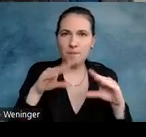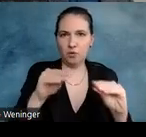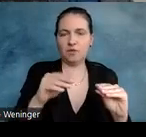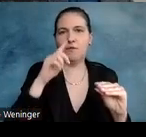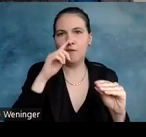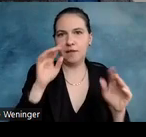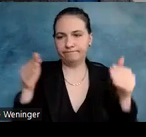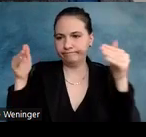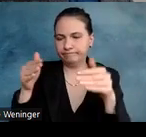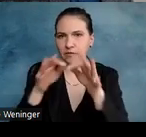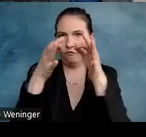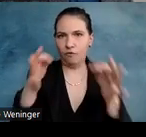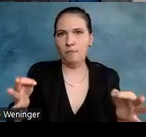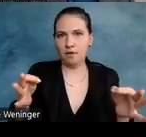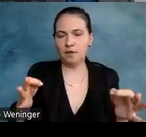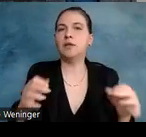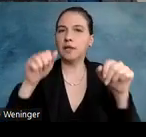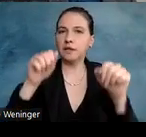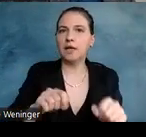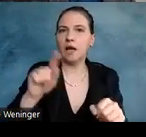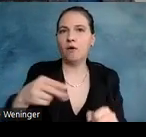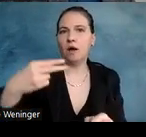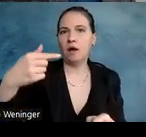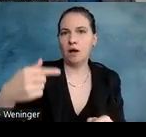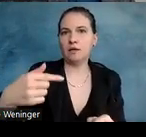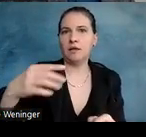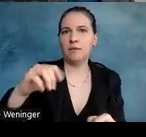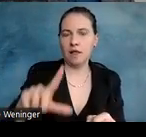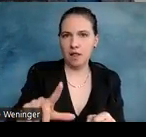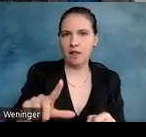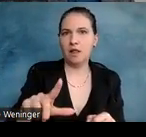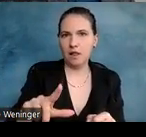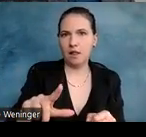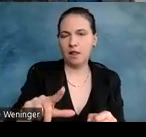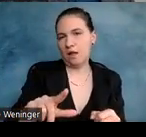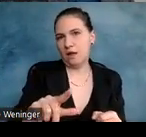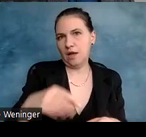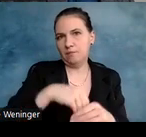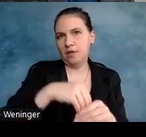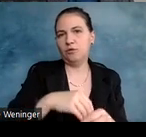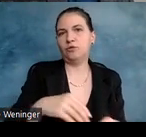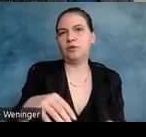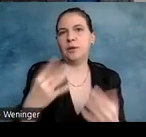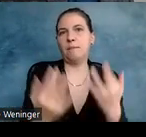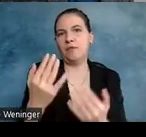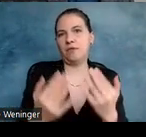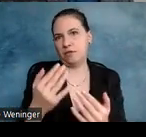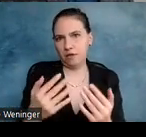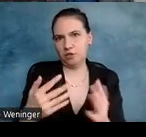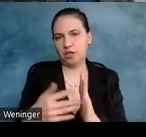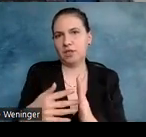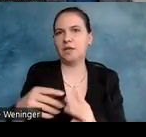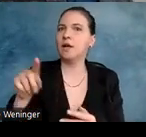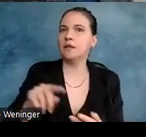Dann kann man es eben auch im HTML mit einbetten und über Math Checks dann entsprechend ausgeben lassen. Aber LaTeX als solches,